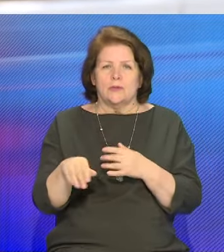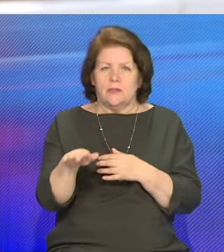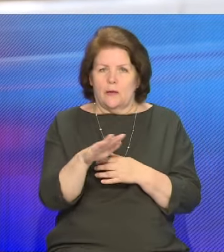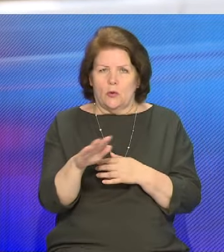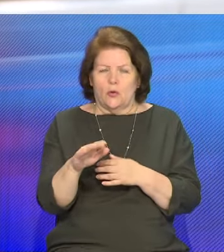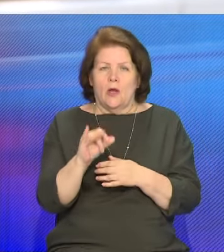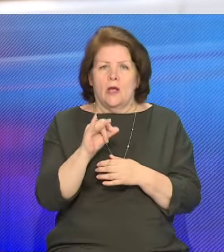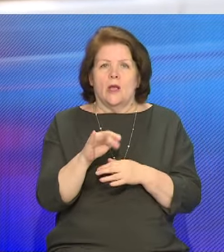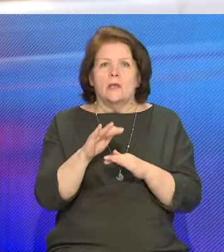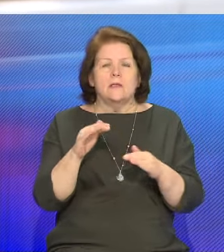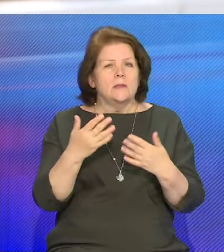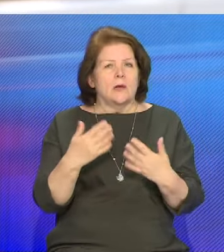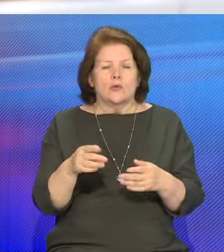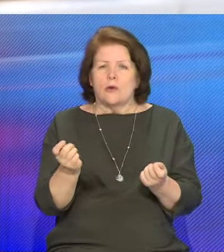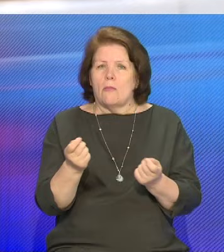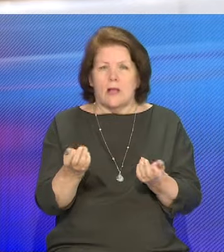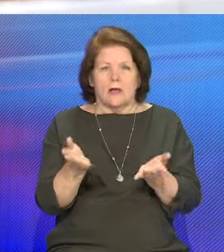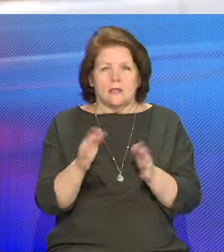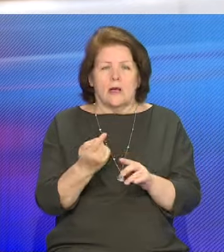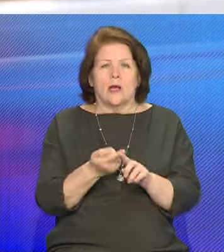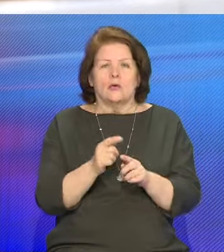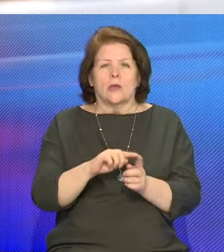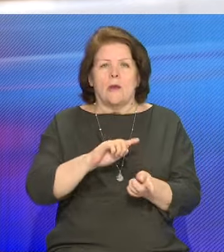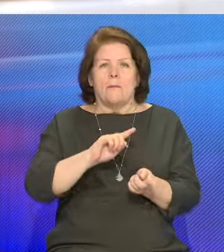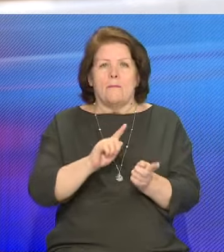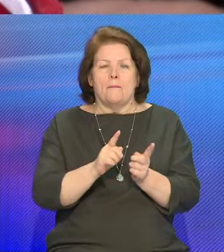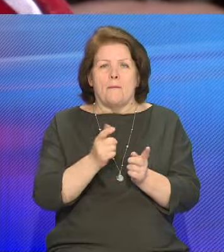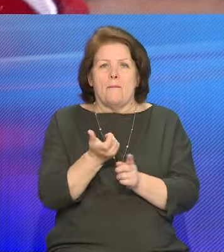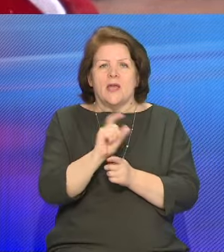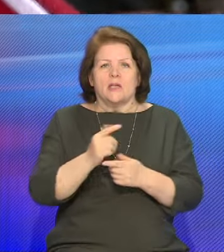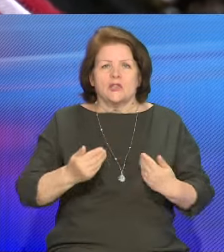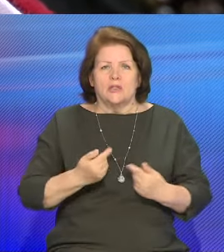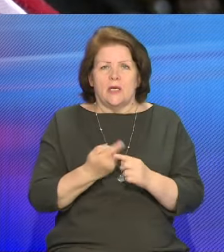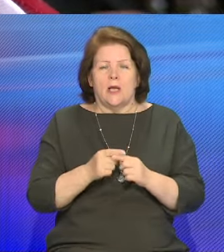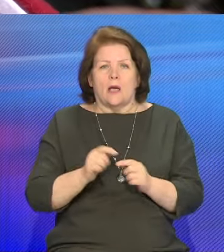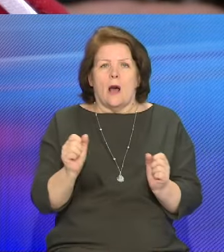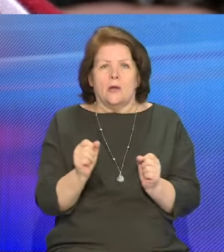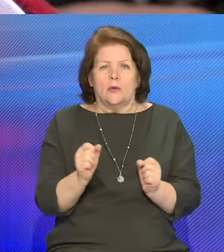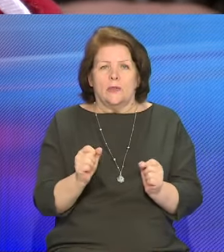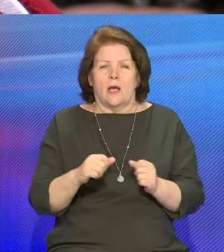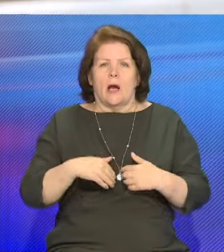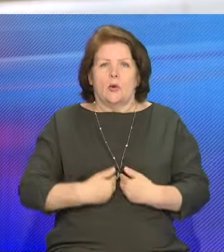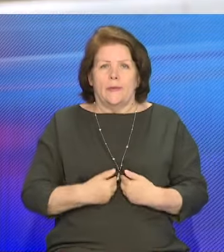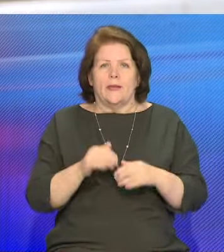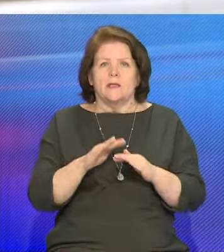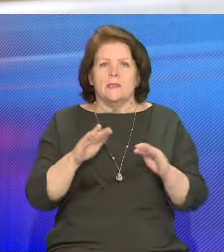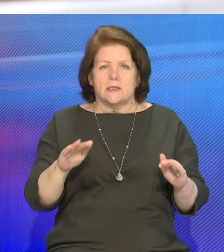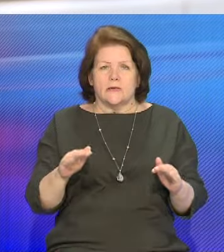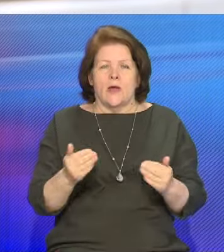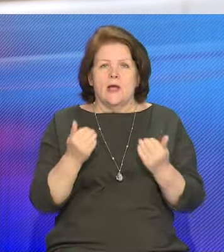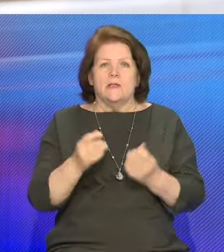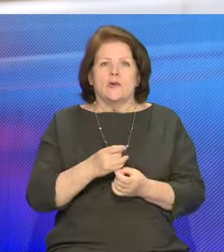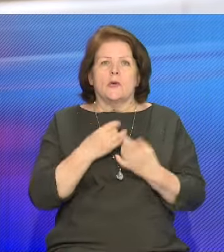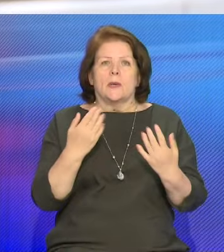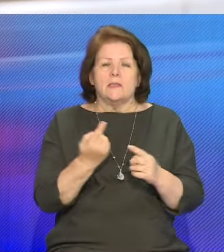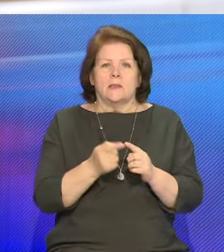И детей уже мало осталось, которые пережили это холодное, голодное детство. Сегодня праздник, но это спасибо